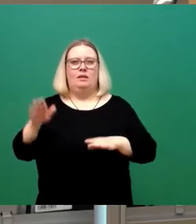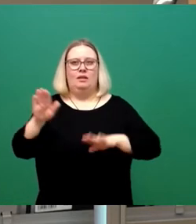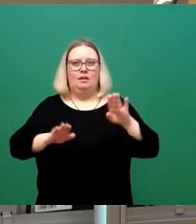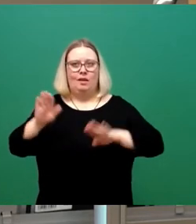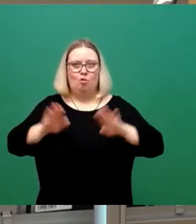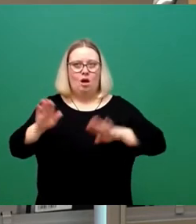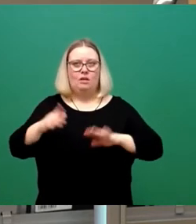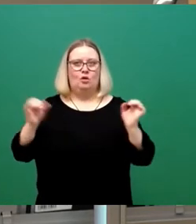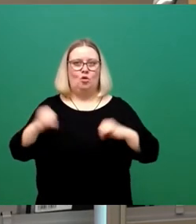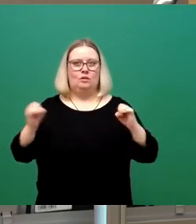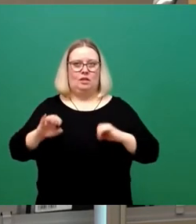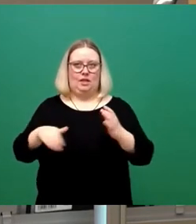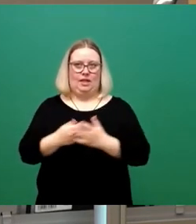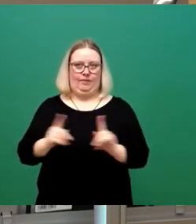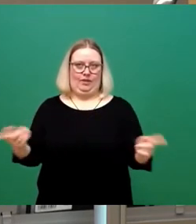Konsens geben kann.